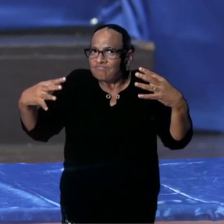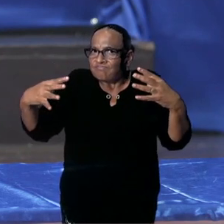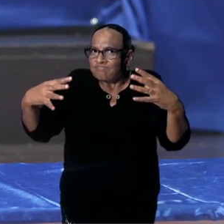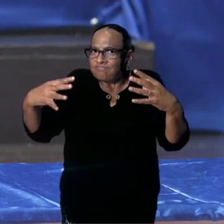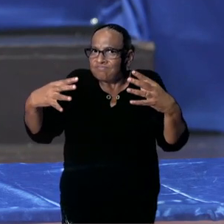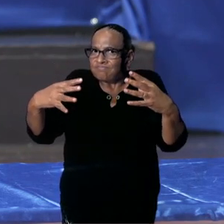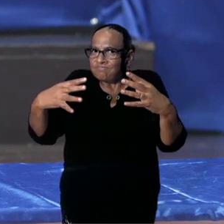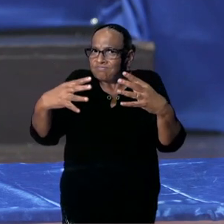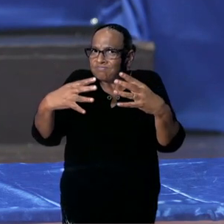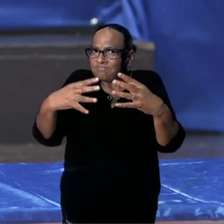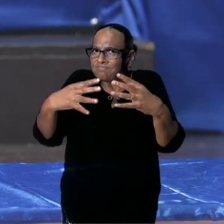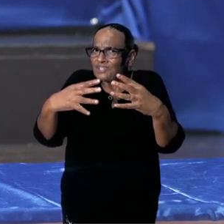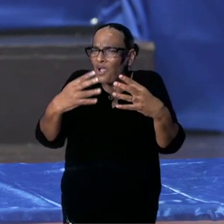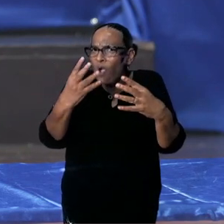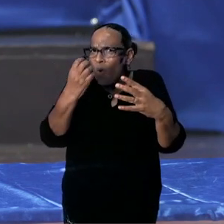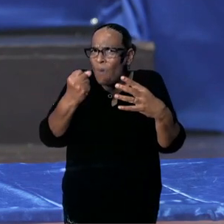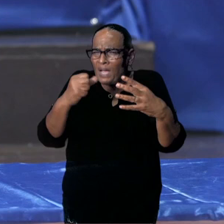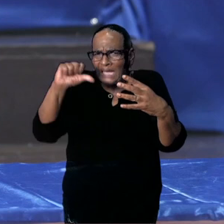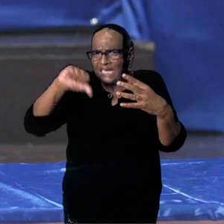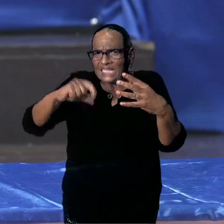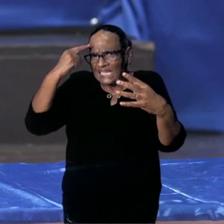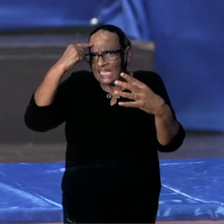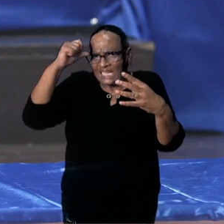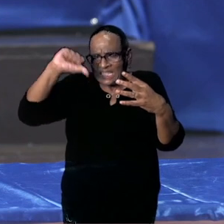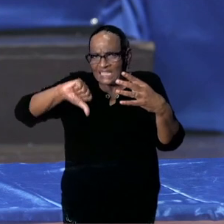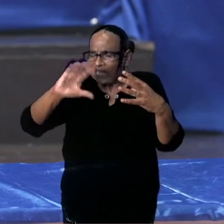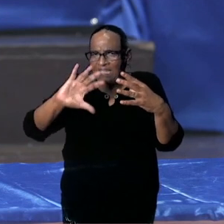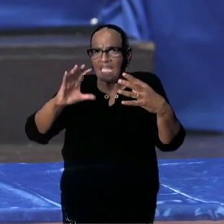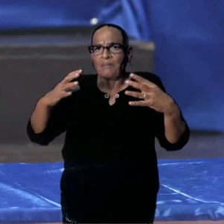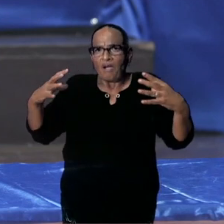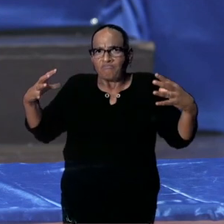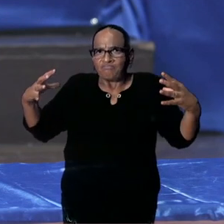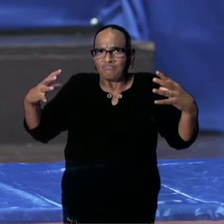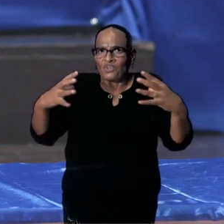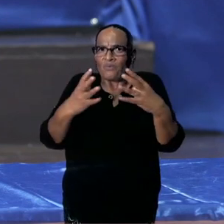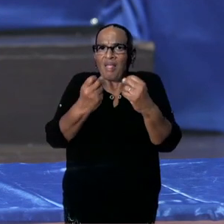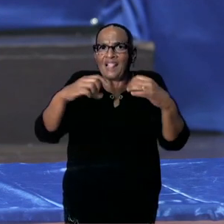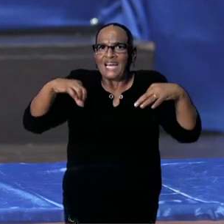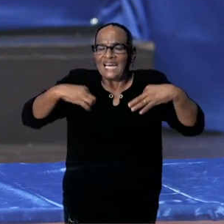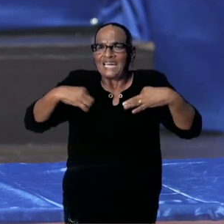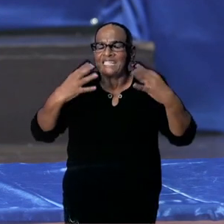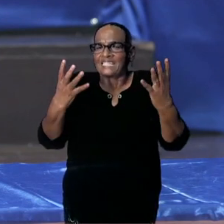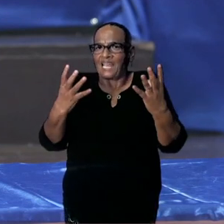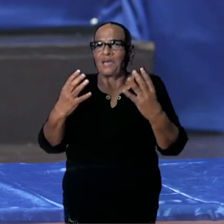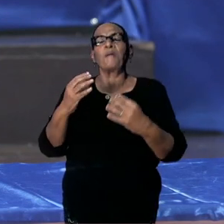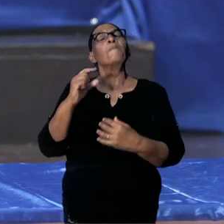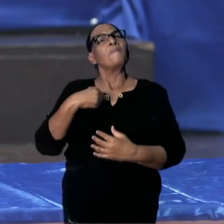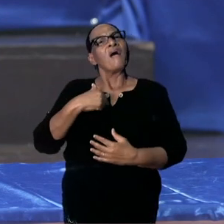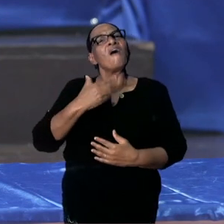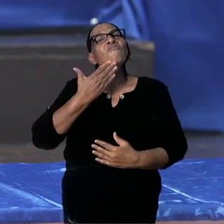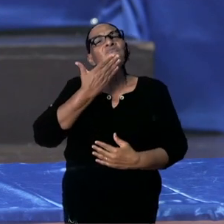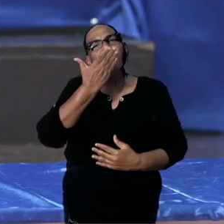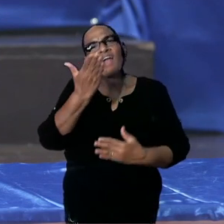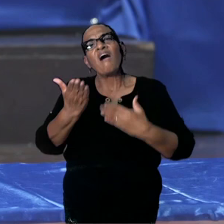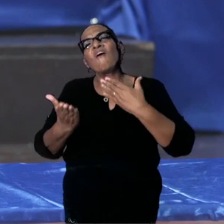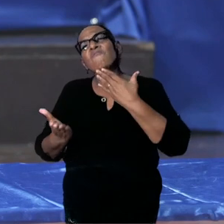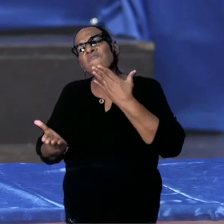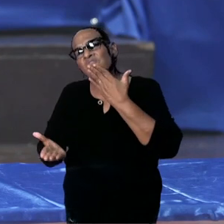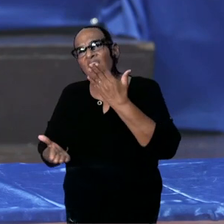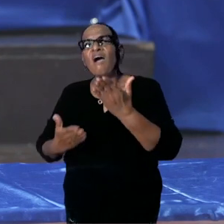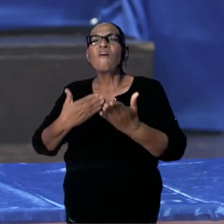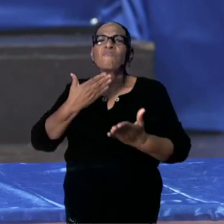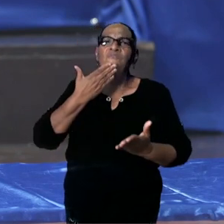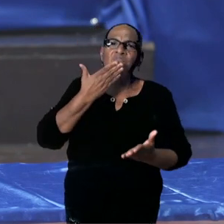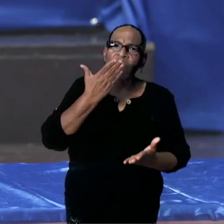Niet met slechte bedoelingen, maar dat we een beroep gaan doen op de mensen om ons geen aanleiding te geven